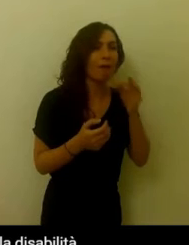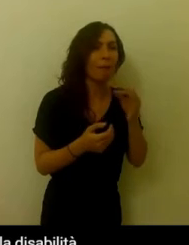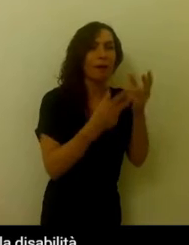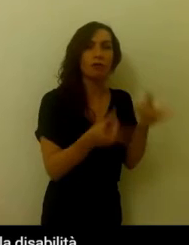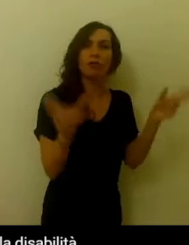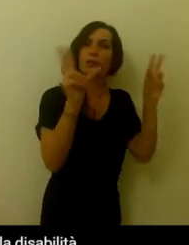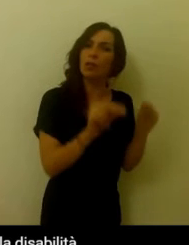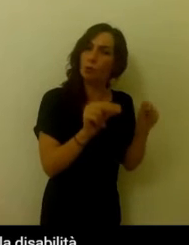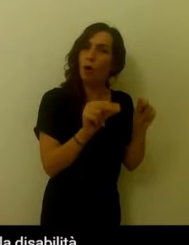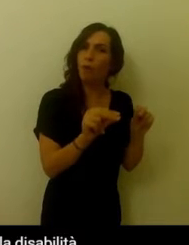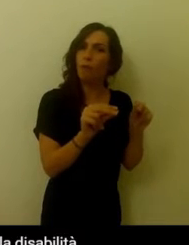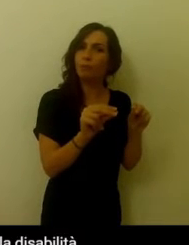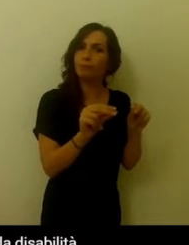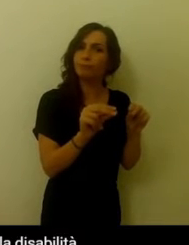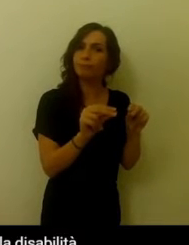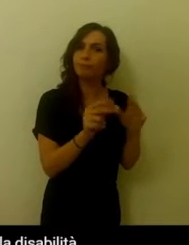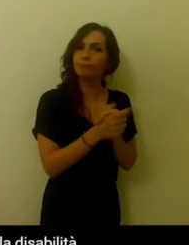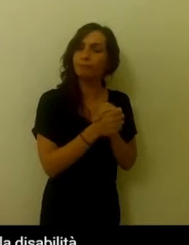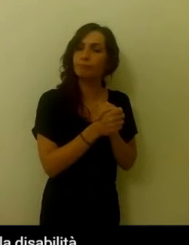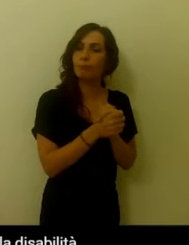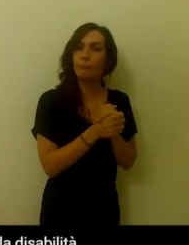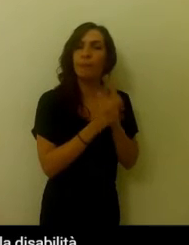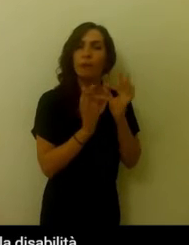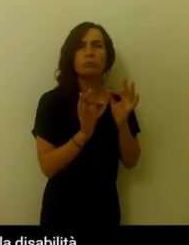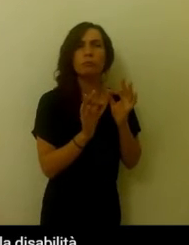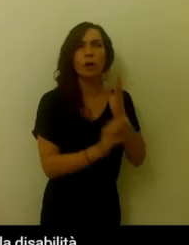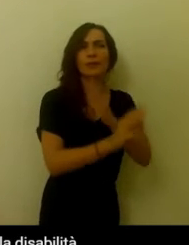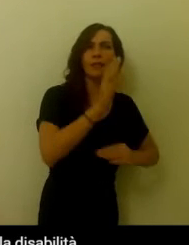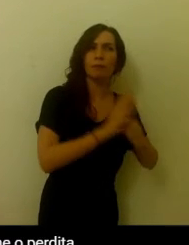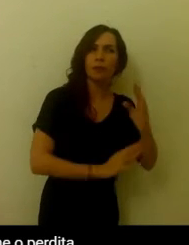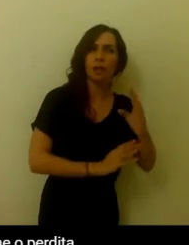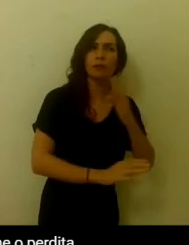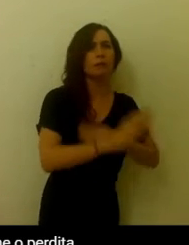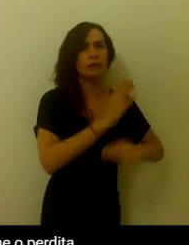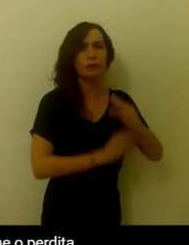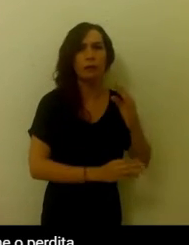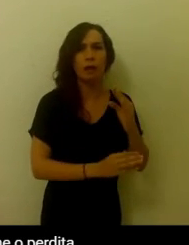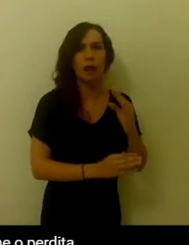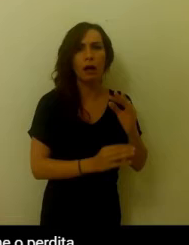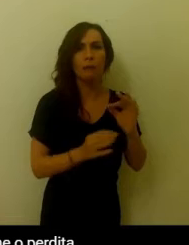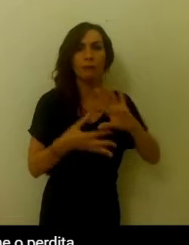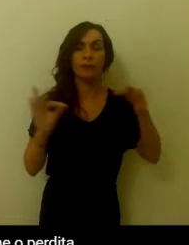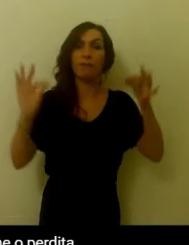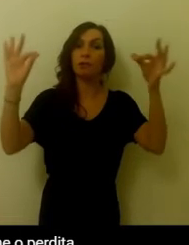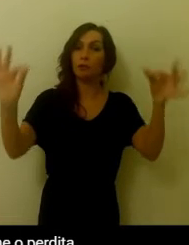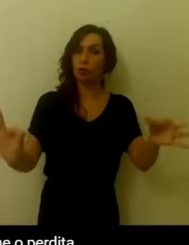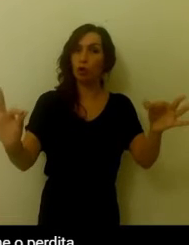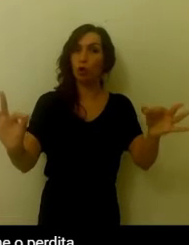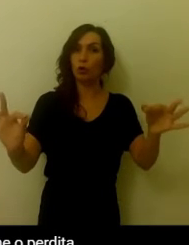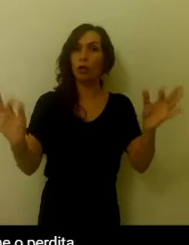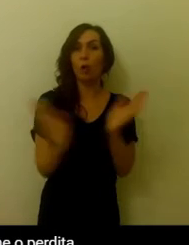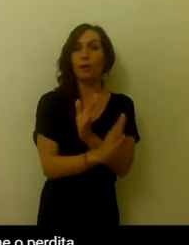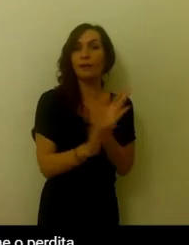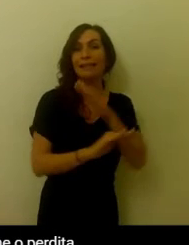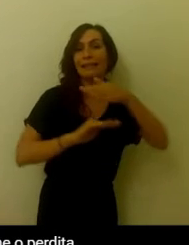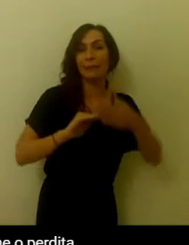abile. Da cosa? Una disabilità. La disabilità è infatti per definizione qualsiasi